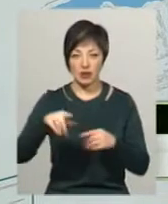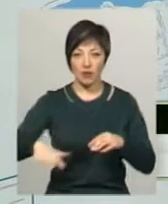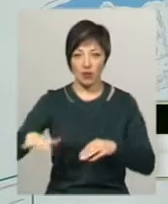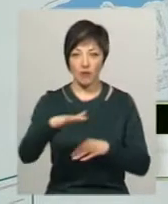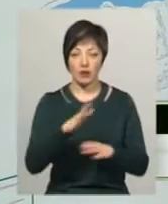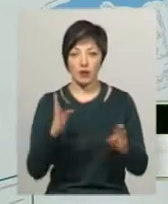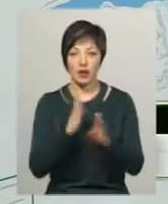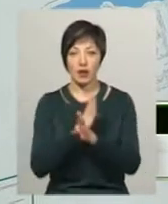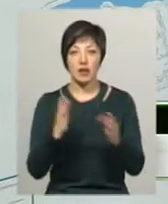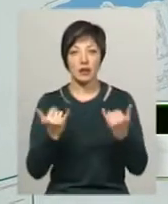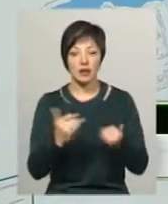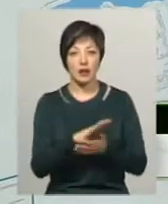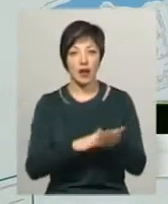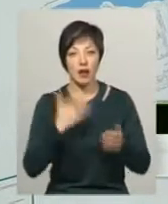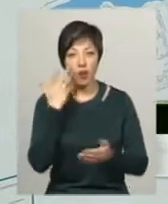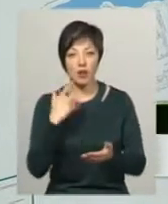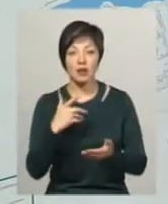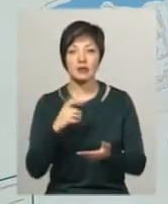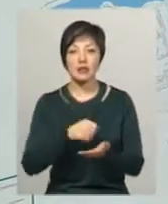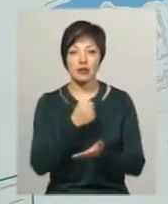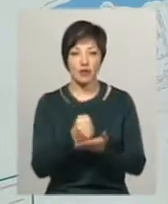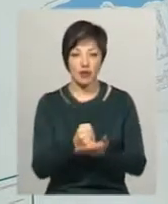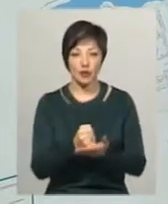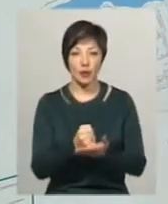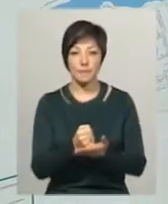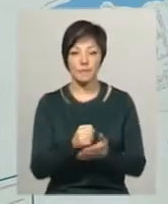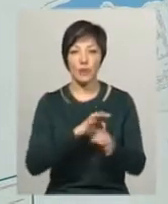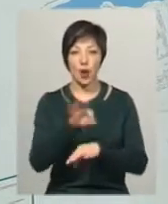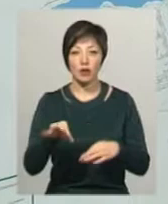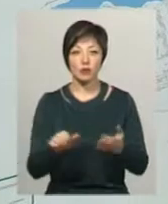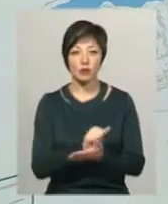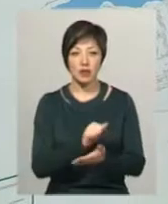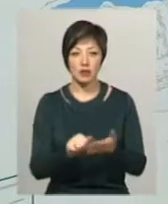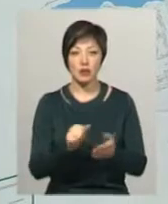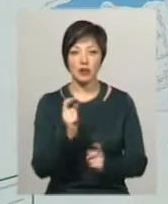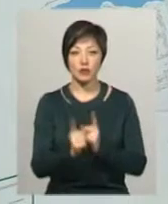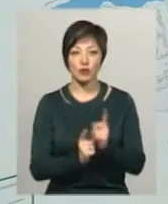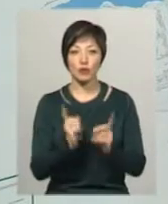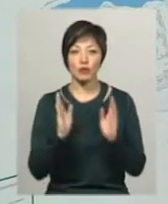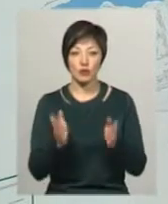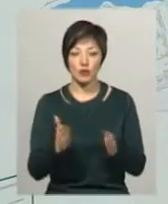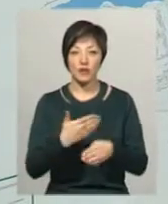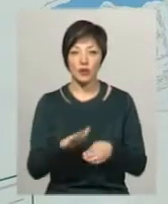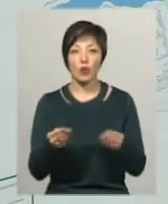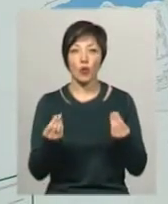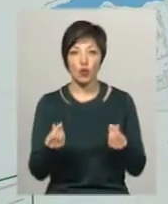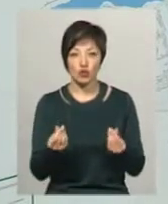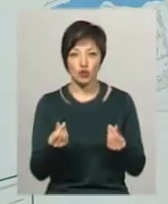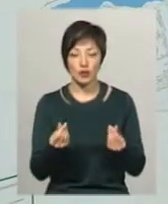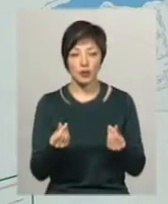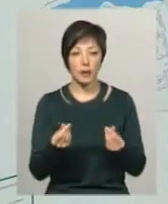Далі, коли буде затверджено саму проєктно-кошторисну документацію на реконструкцію, будуть виділені кошти,